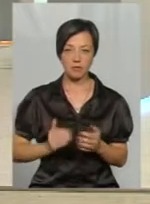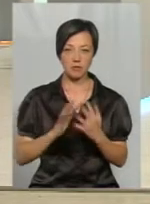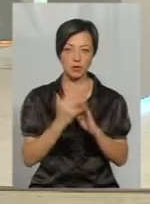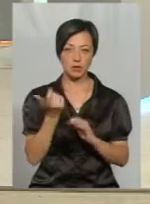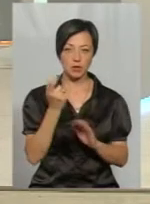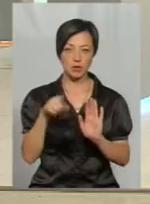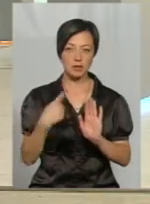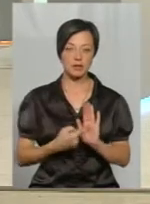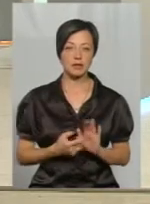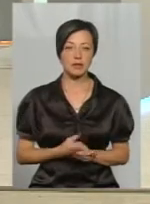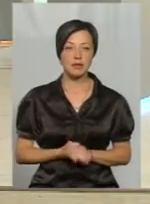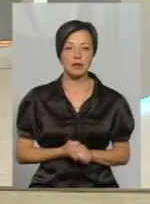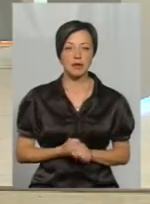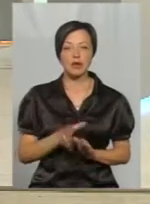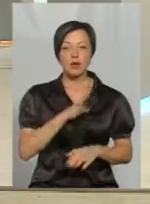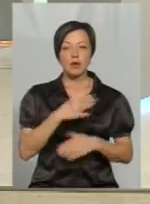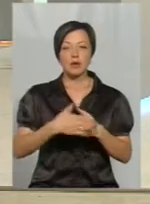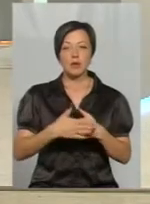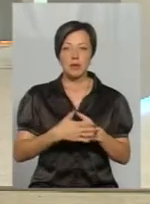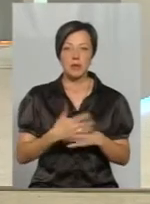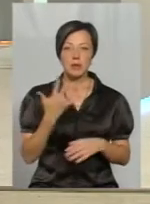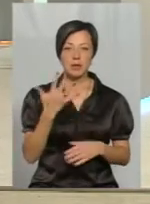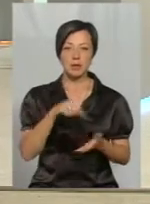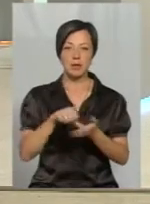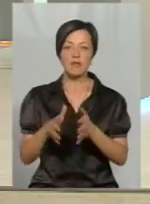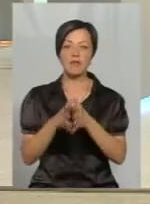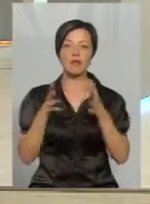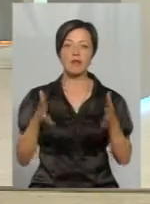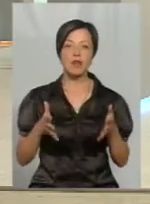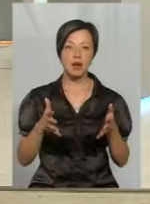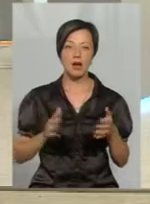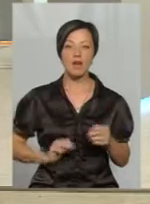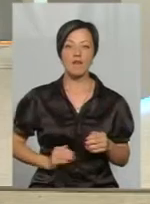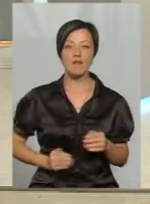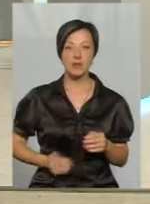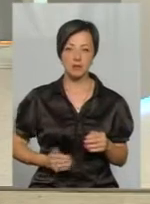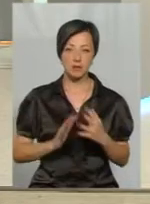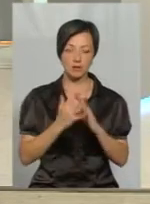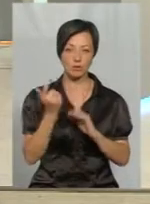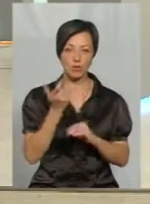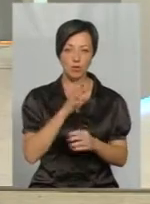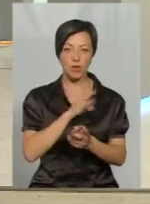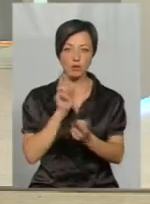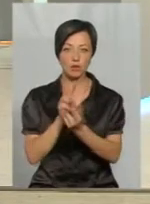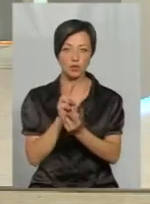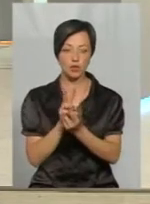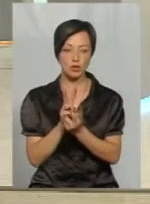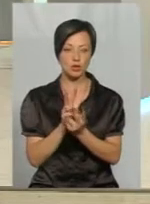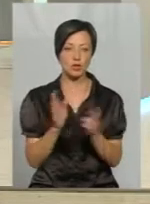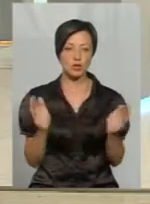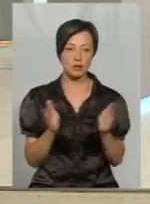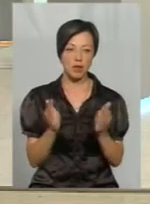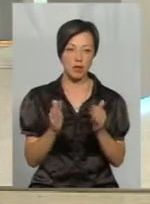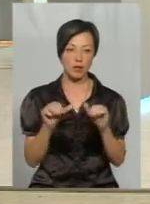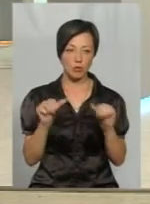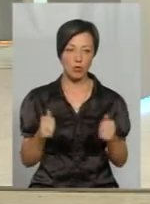Василю? Було біля пяти представників великих агрохолдінгів. Була зустріч невеличкого